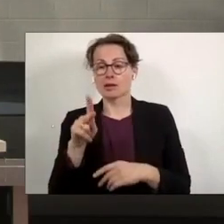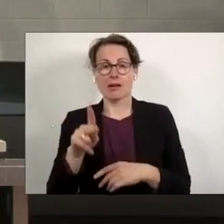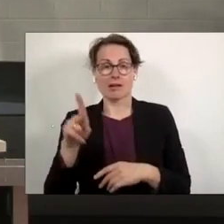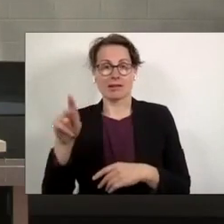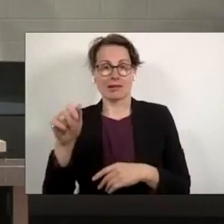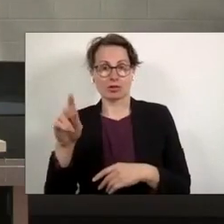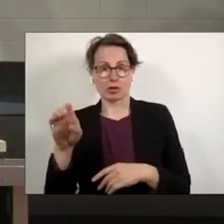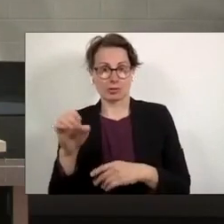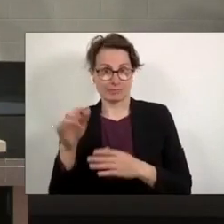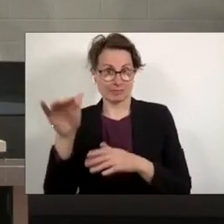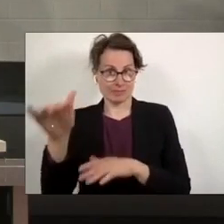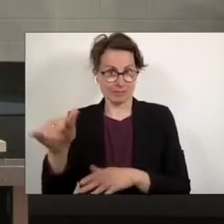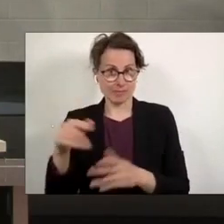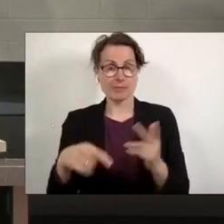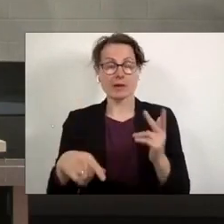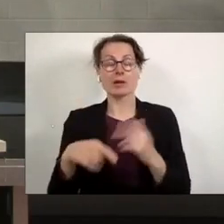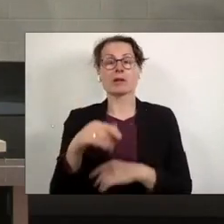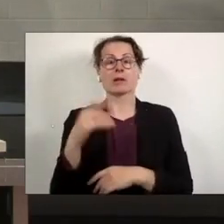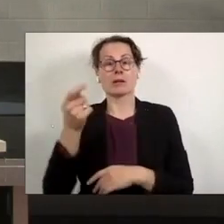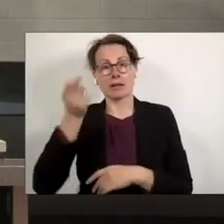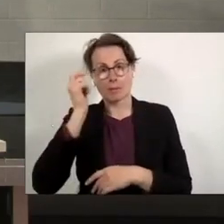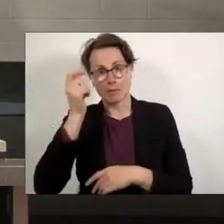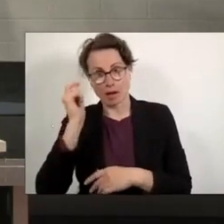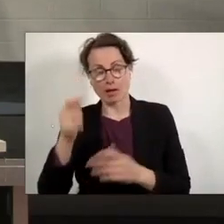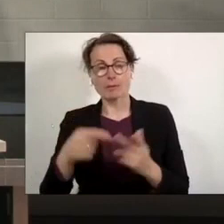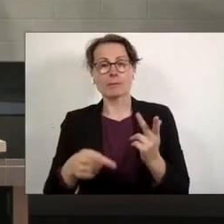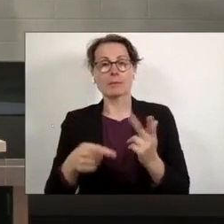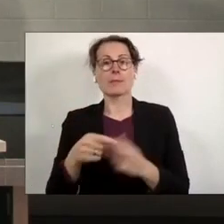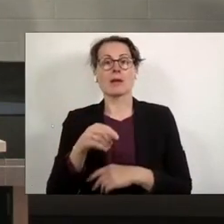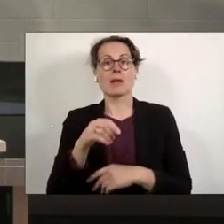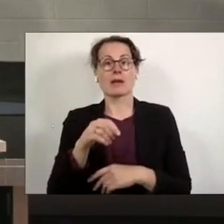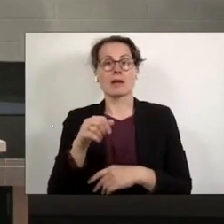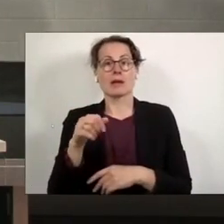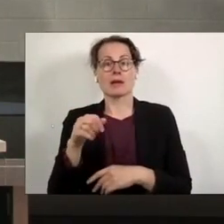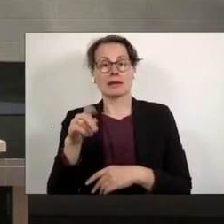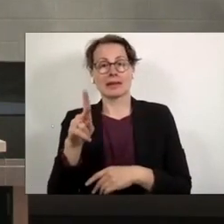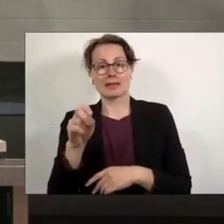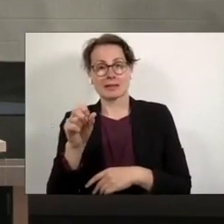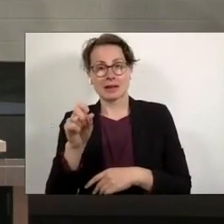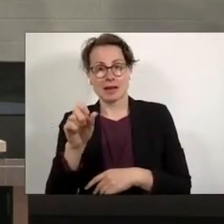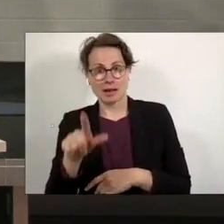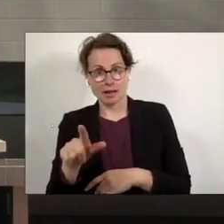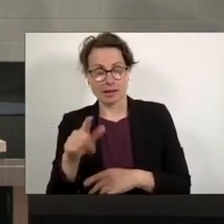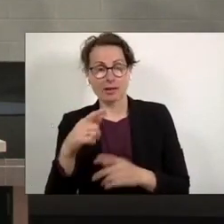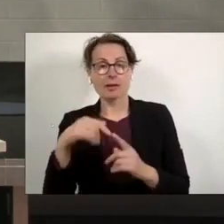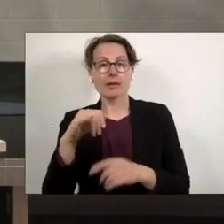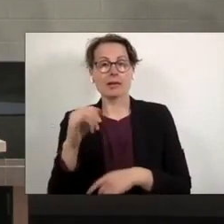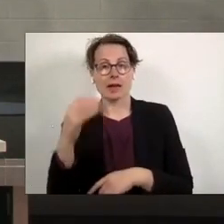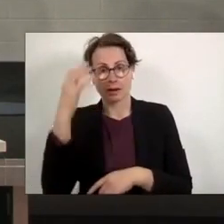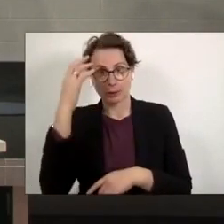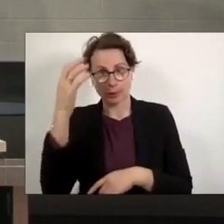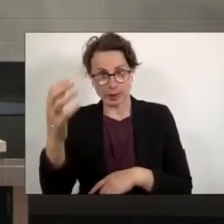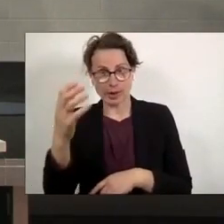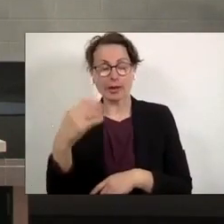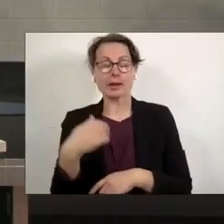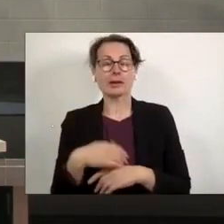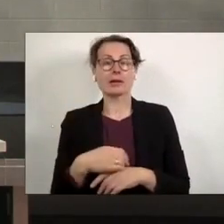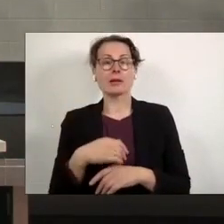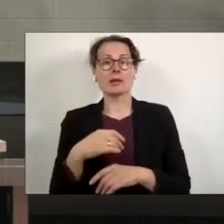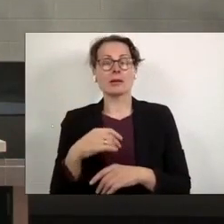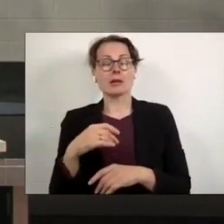Andrea Carolin Kepler, Efrin Efson Kiselej, Jana König, David Kowalski, Janko Launberger,